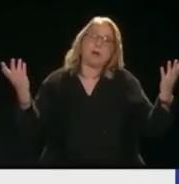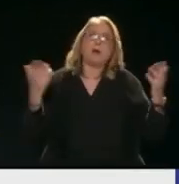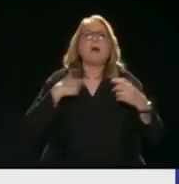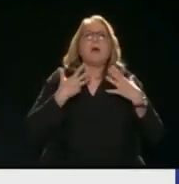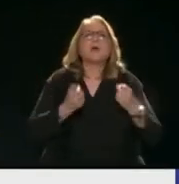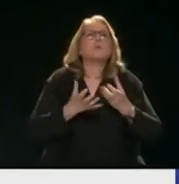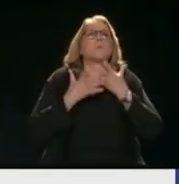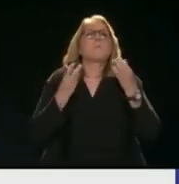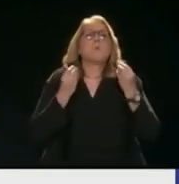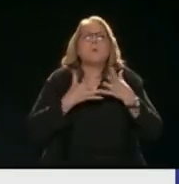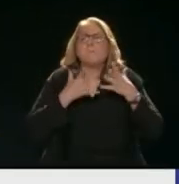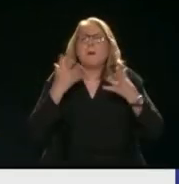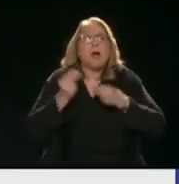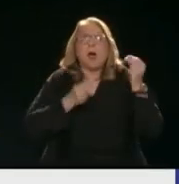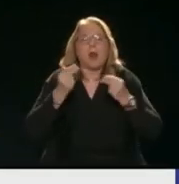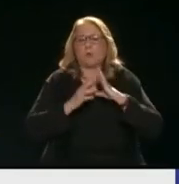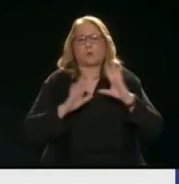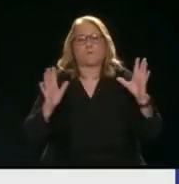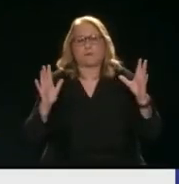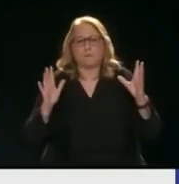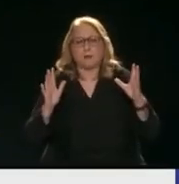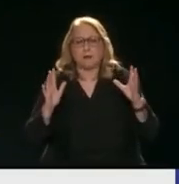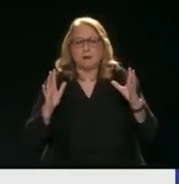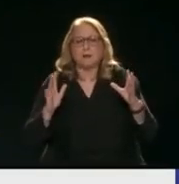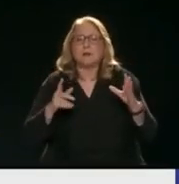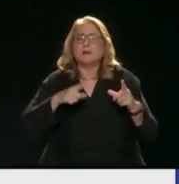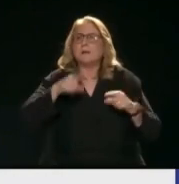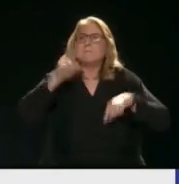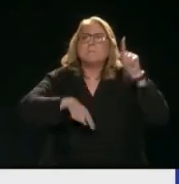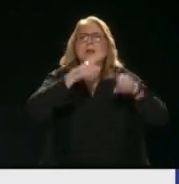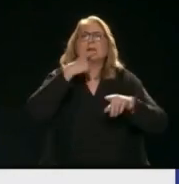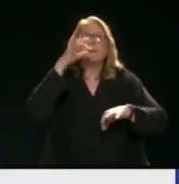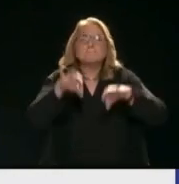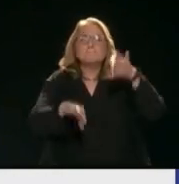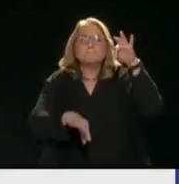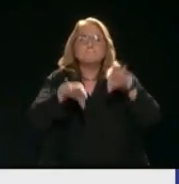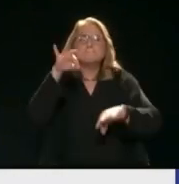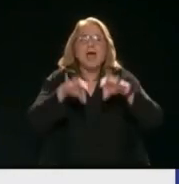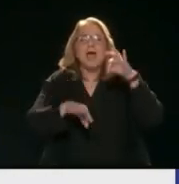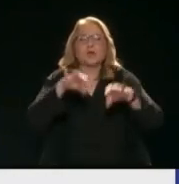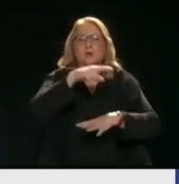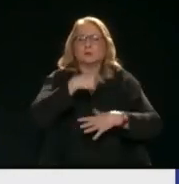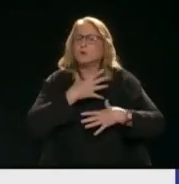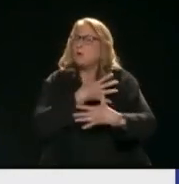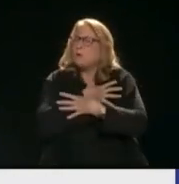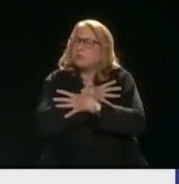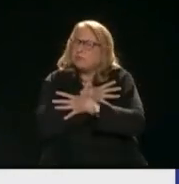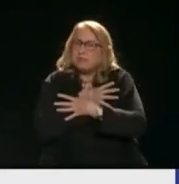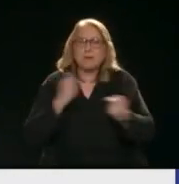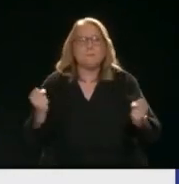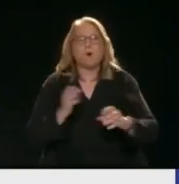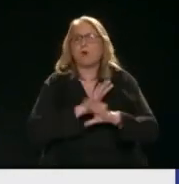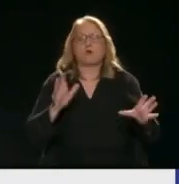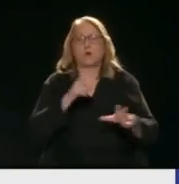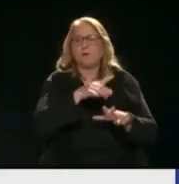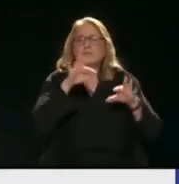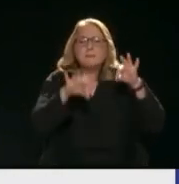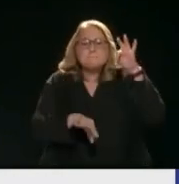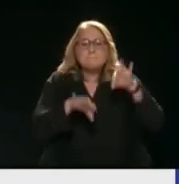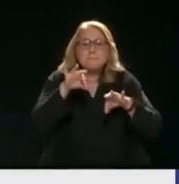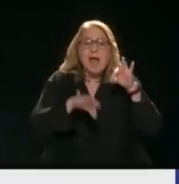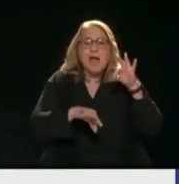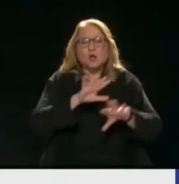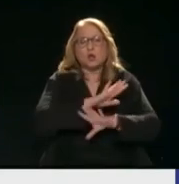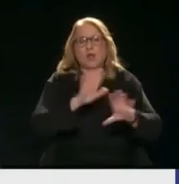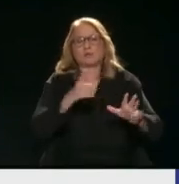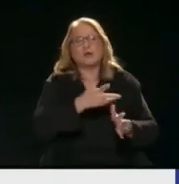μεγάλο πρόβλημα Να γελάμε μερικές μαριονέτες Θεοι μόνο είναι η μαριονέτα Από αυτοί που κυβερνάνε σήμερα Δεν θα τους